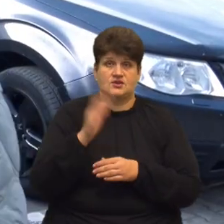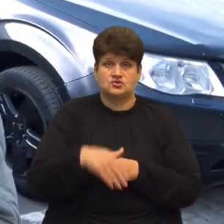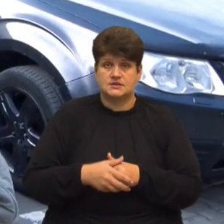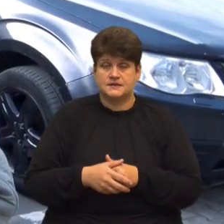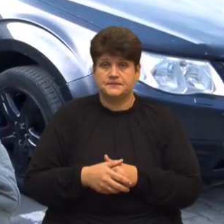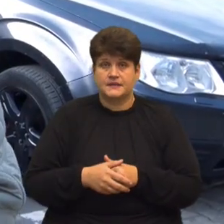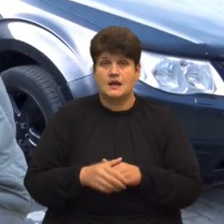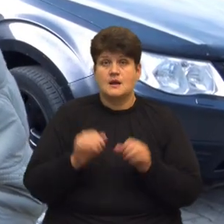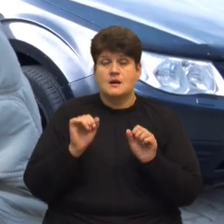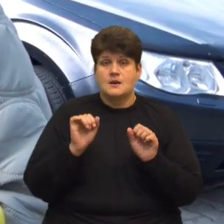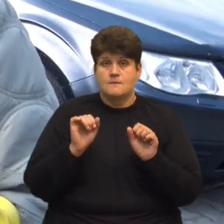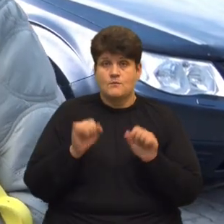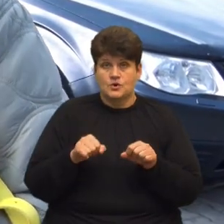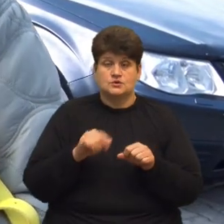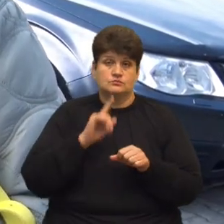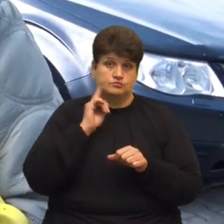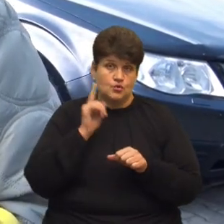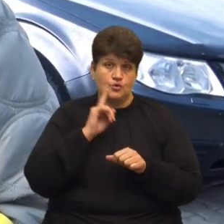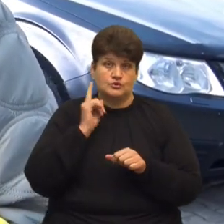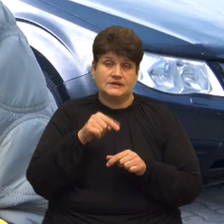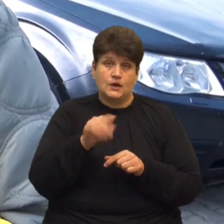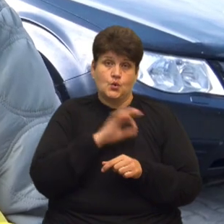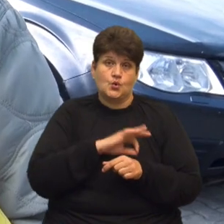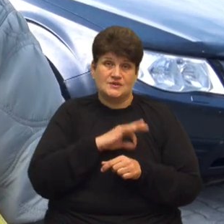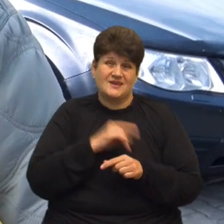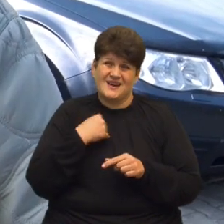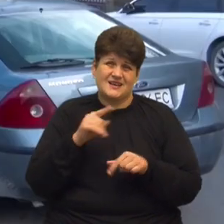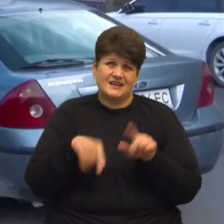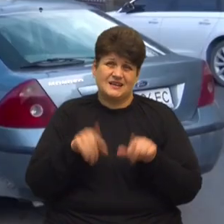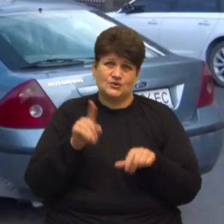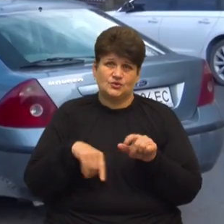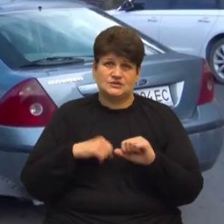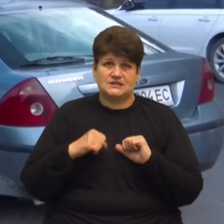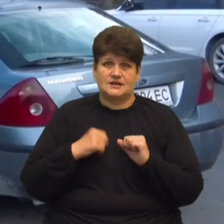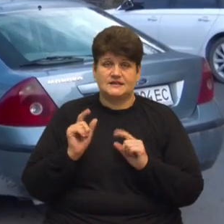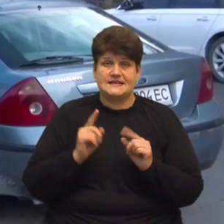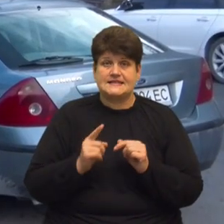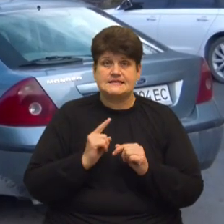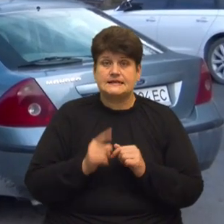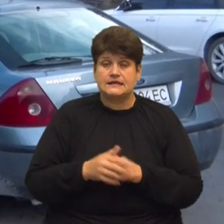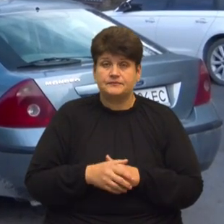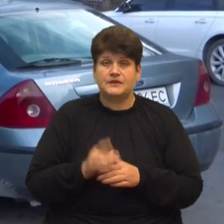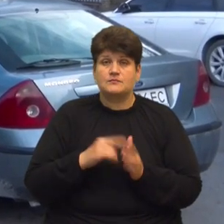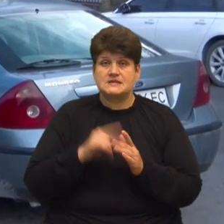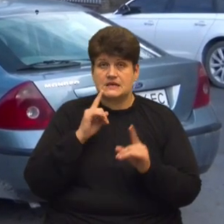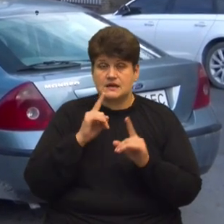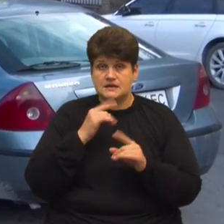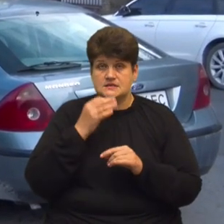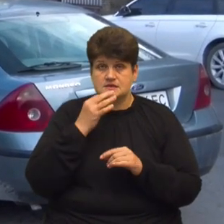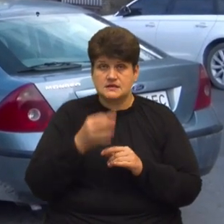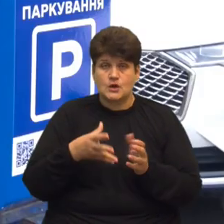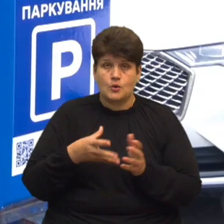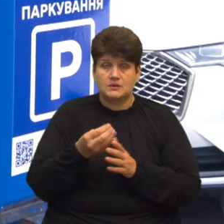молодь так користується, але я так рідко стараюсь їсти У міській раді повідомили, оплата паркування через